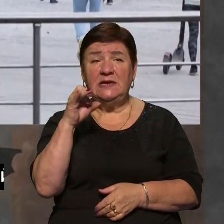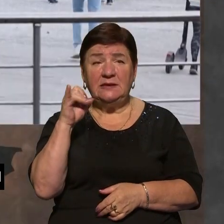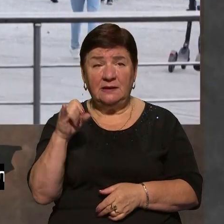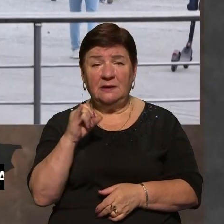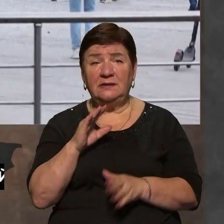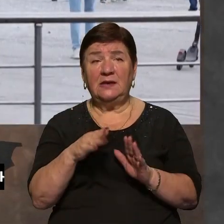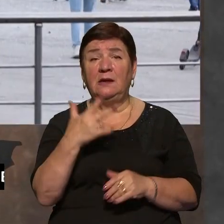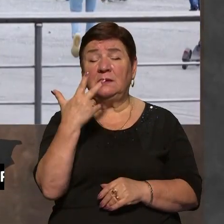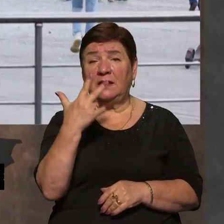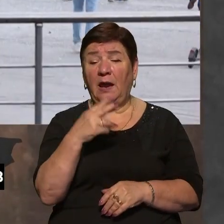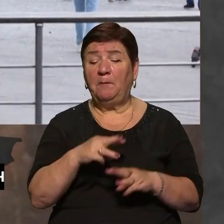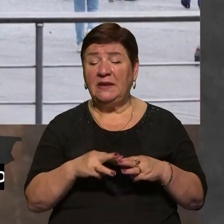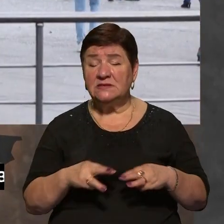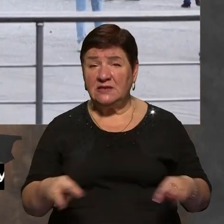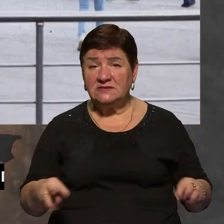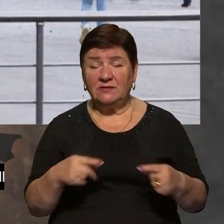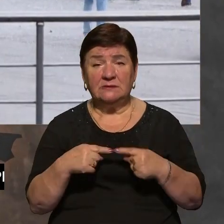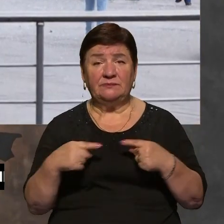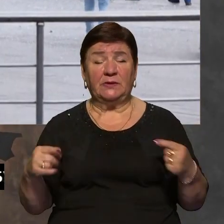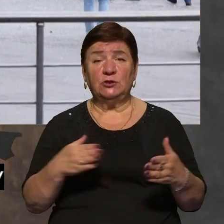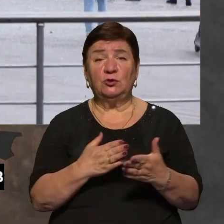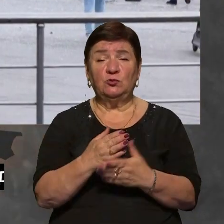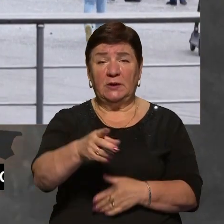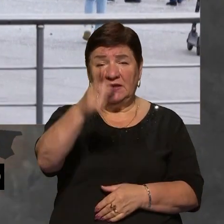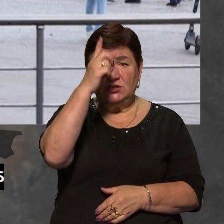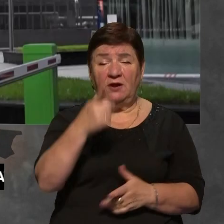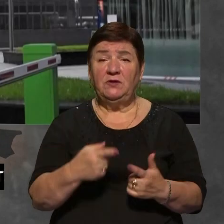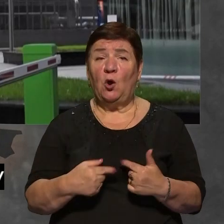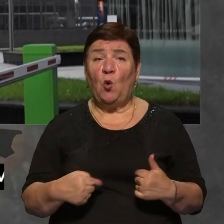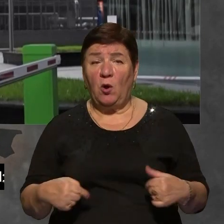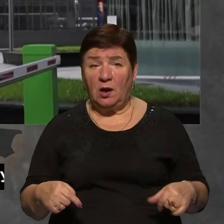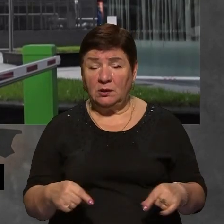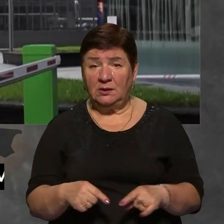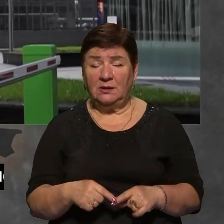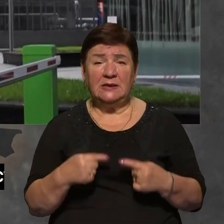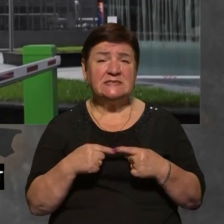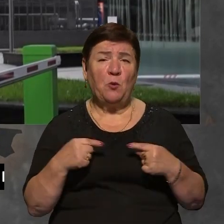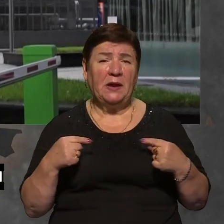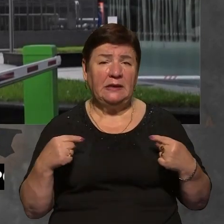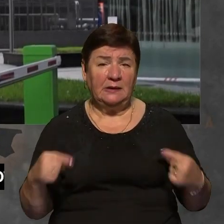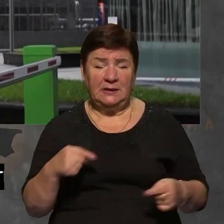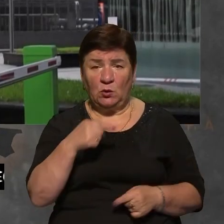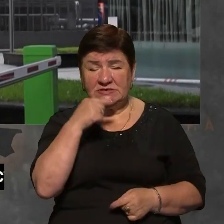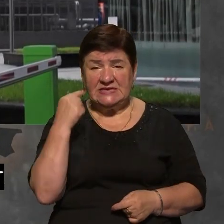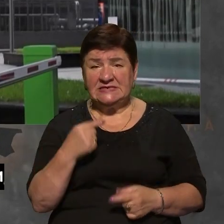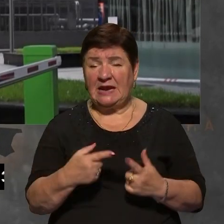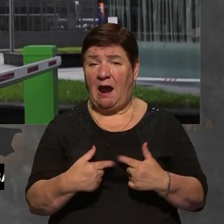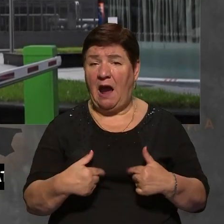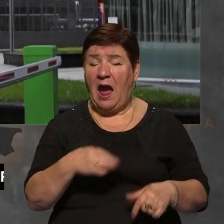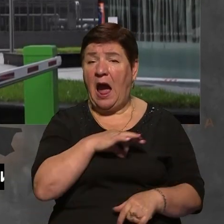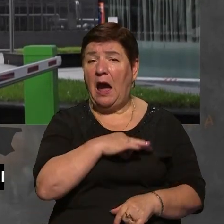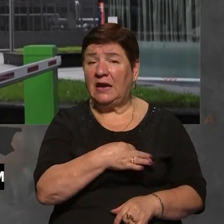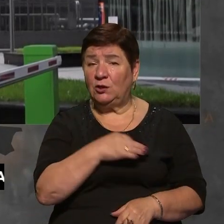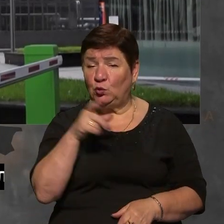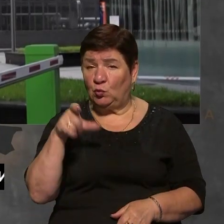міністерства, там різноманітні служби, державні органи, різноманітна російська агентура. Тобто це